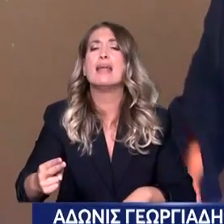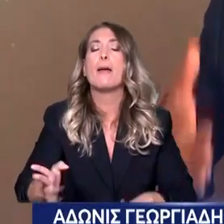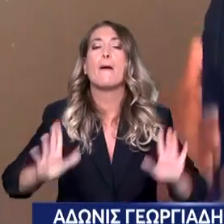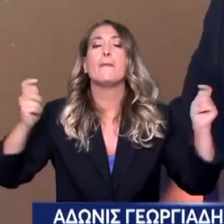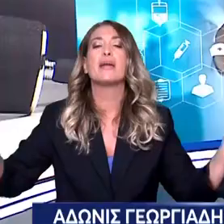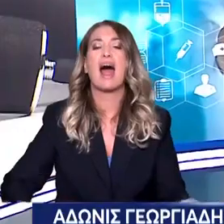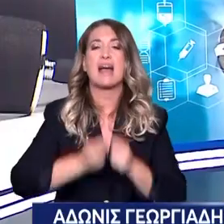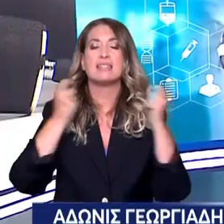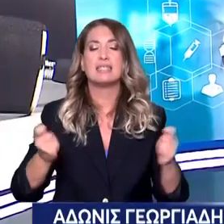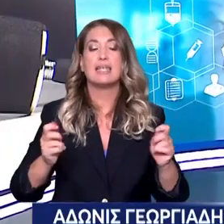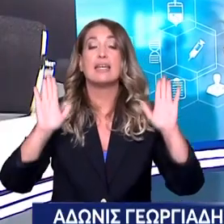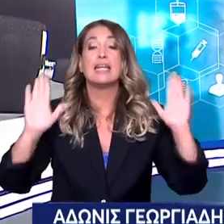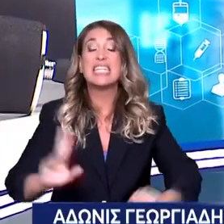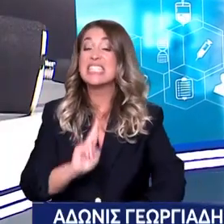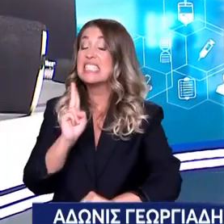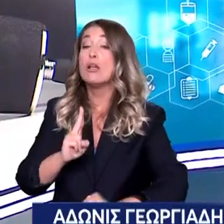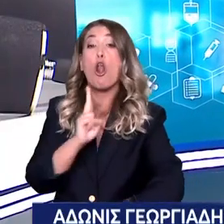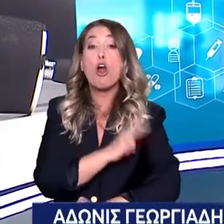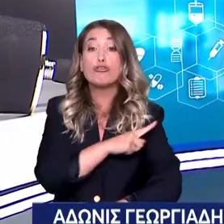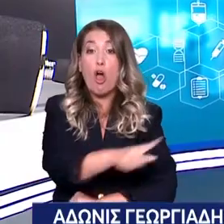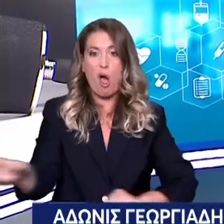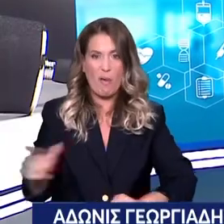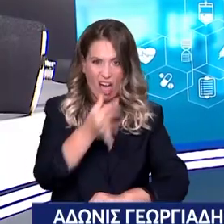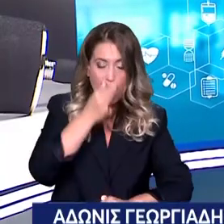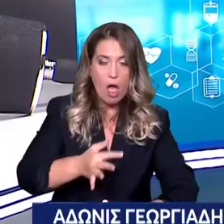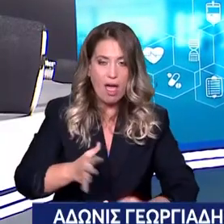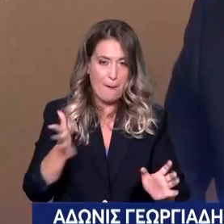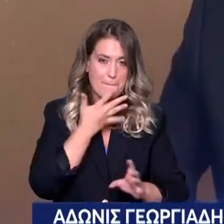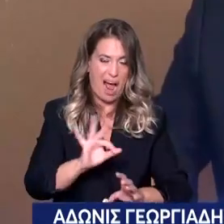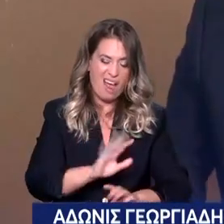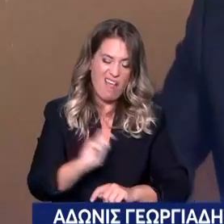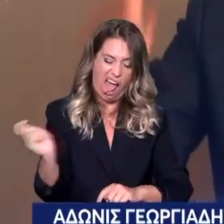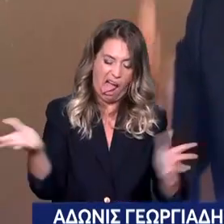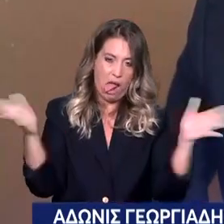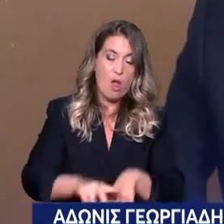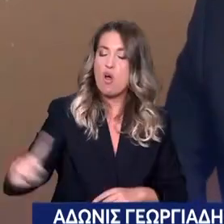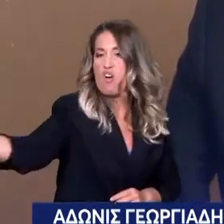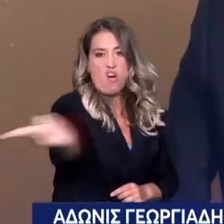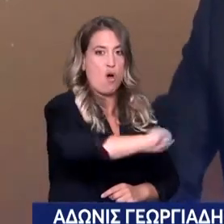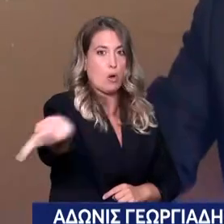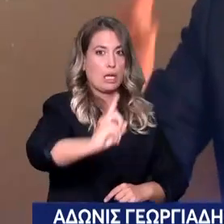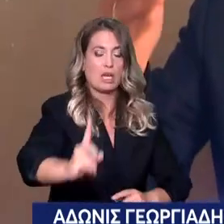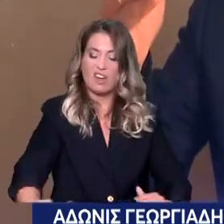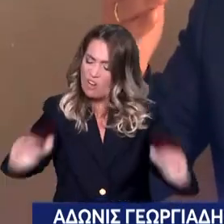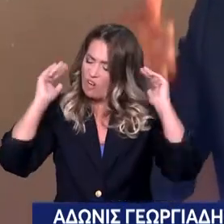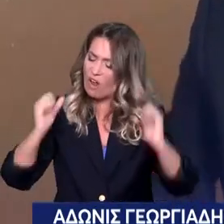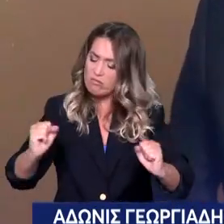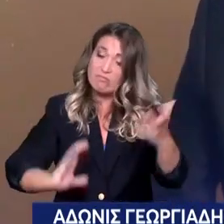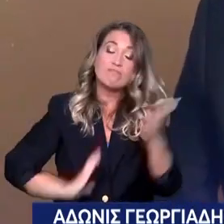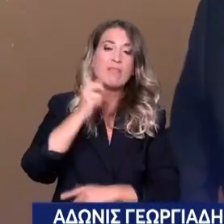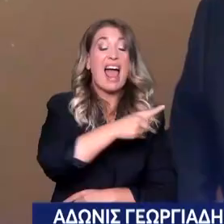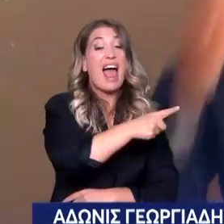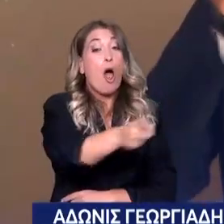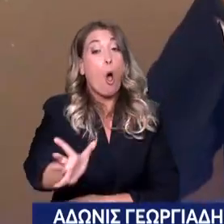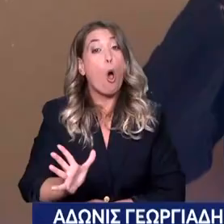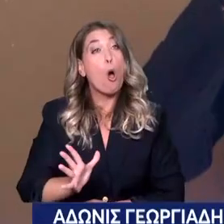Είναι το εσείς είμαι ένα σύστημα που καταραίει. Όχι κύριε Ευαγγελάτε, το εσεί δεν καταραίει. Να το εμπιστεύει